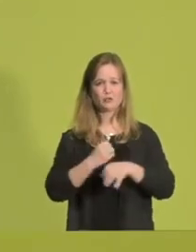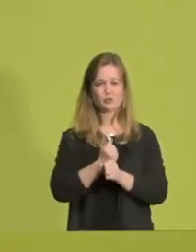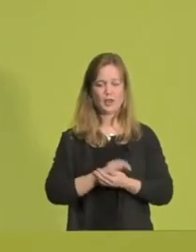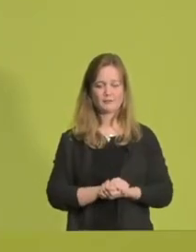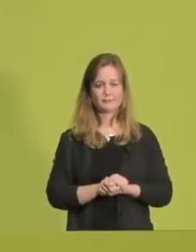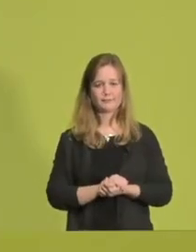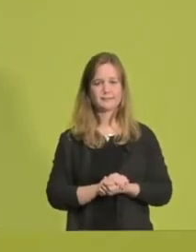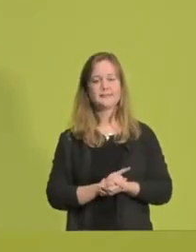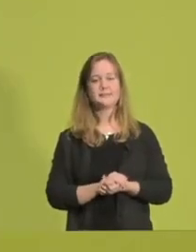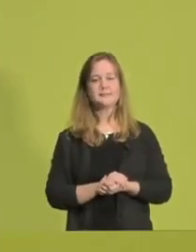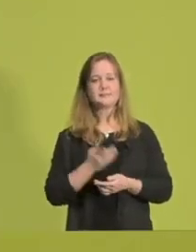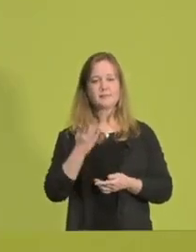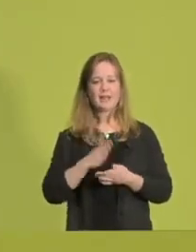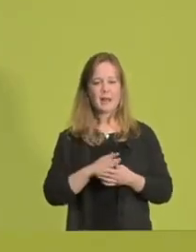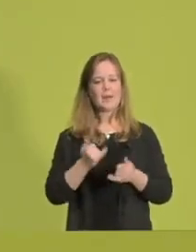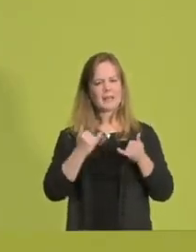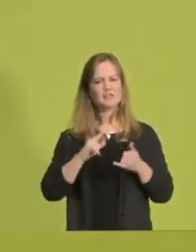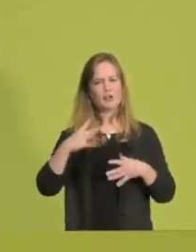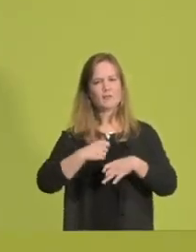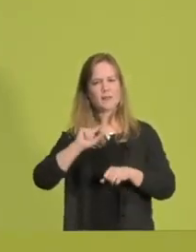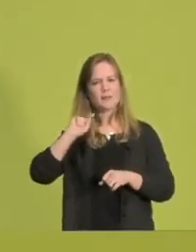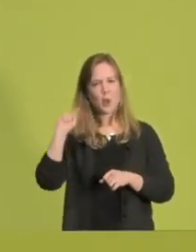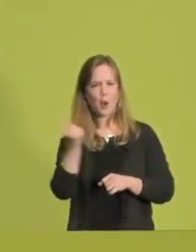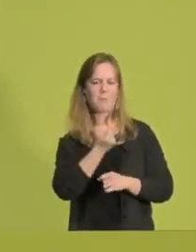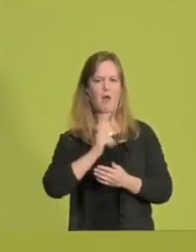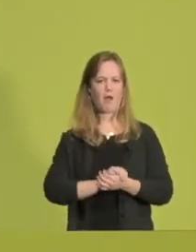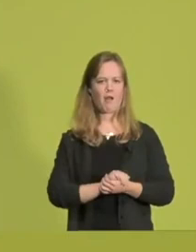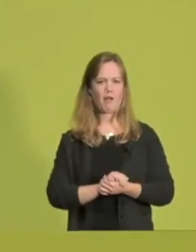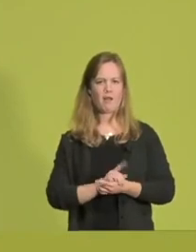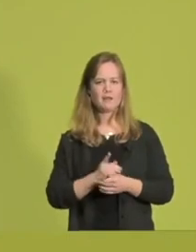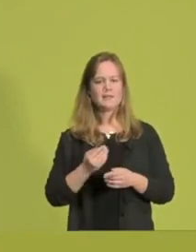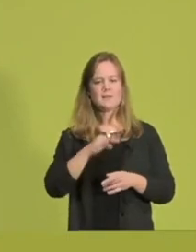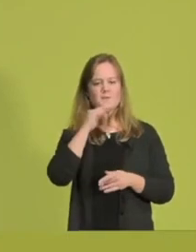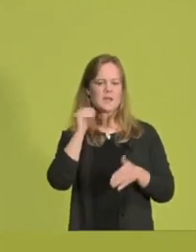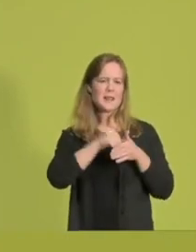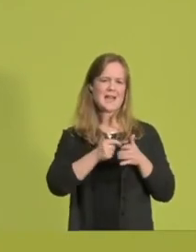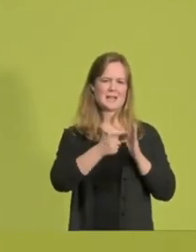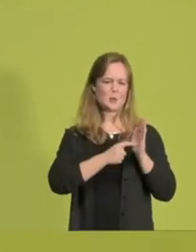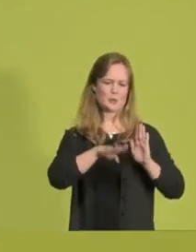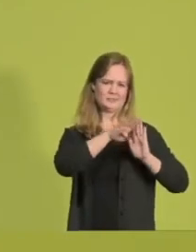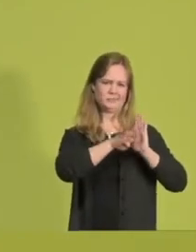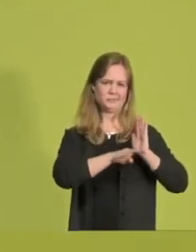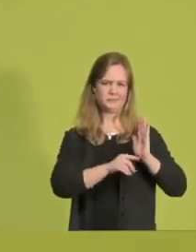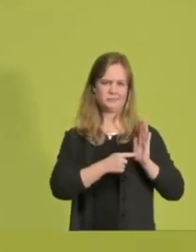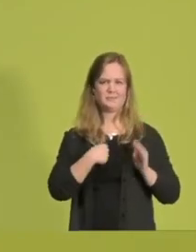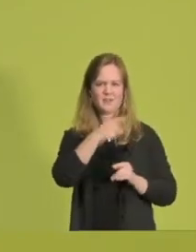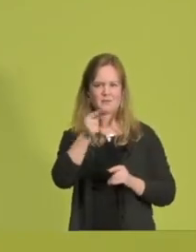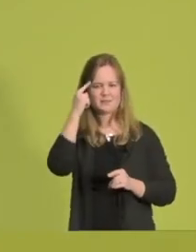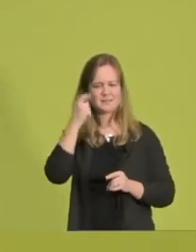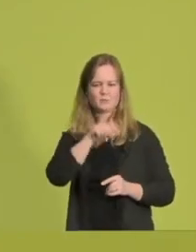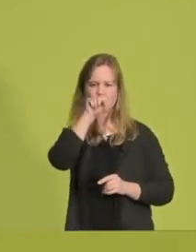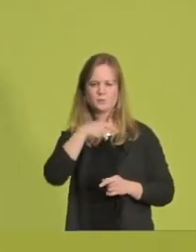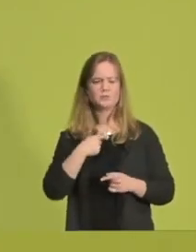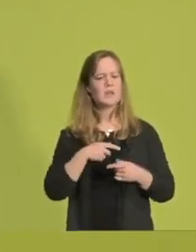-gelb wieder in die Opposition zu schicken. Das können wir jetzt auch wieder schaffen. Dafür gibt es viele inhaltliche Gründe. Ihr wisst, ich brenne für eine andere